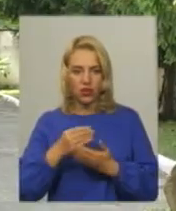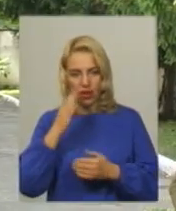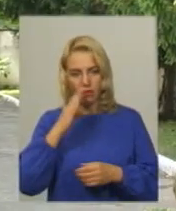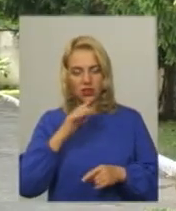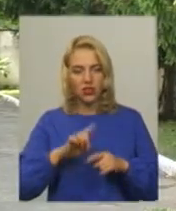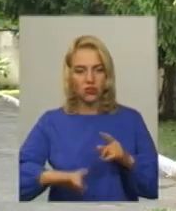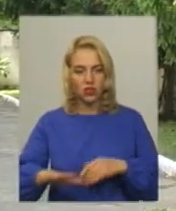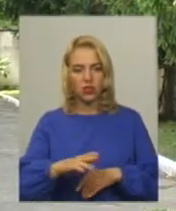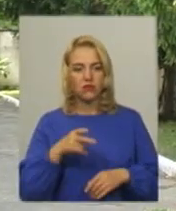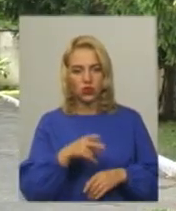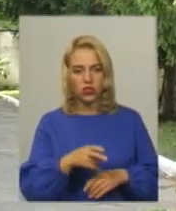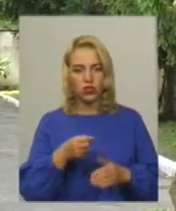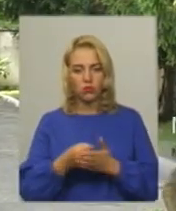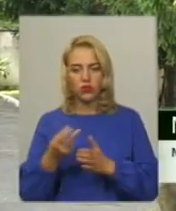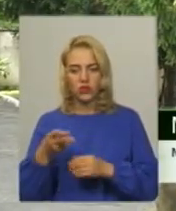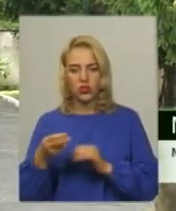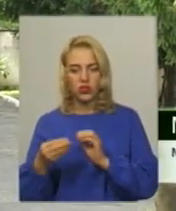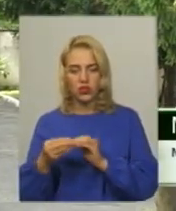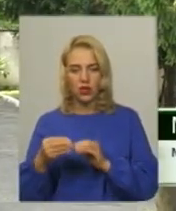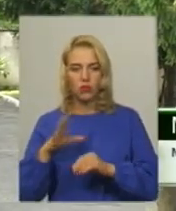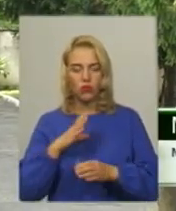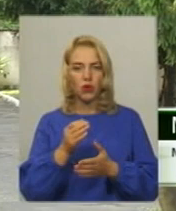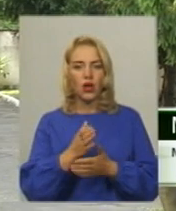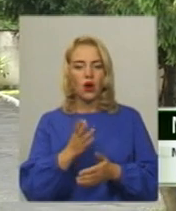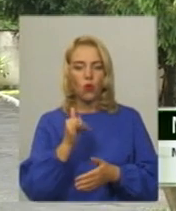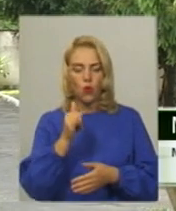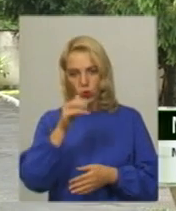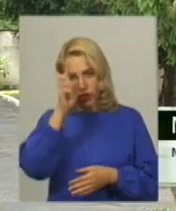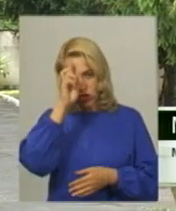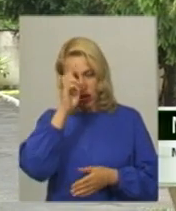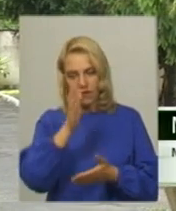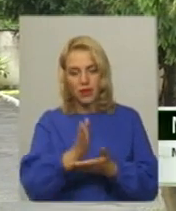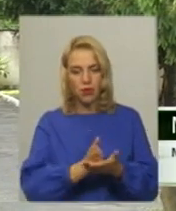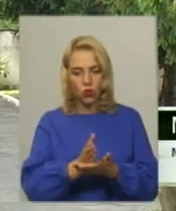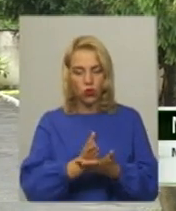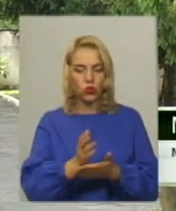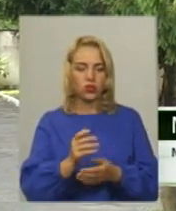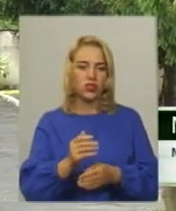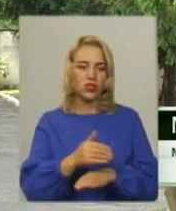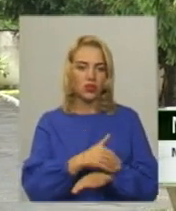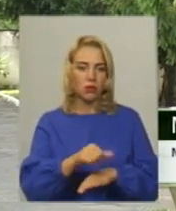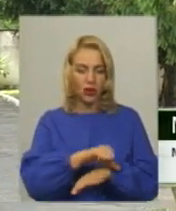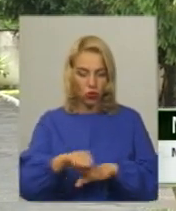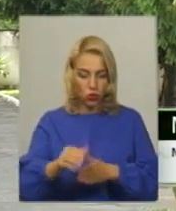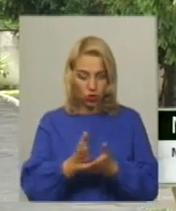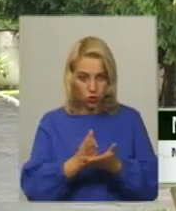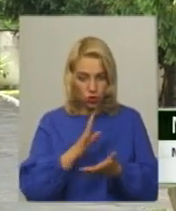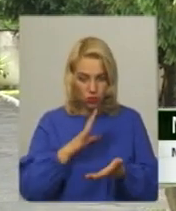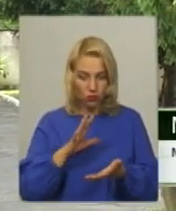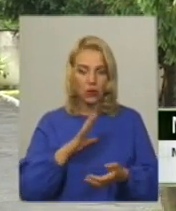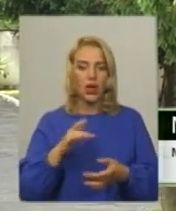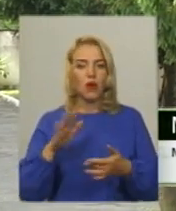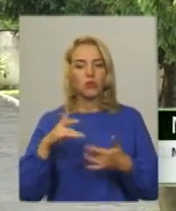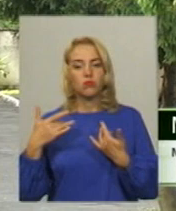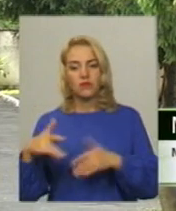2000 по 2010 рік проходив службу в державній прикордонній службі Потім звільнився в запас, тривалий